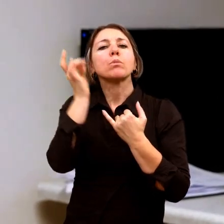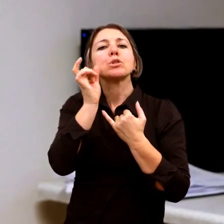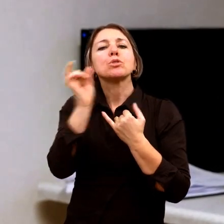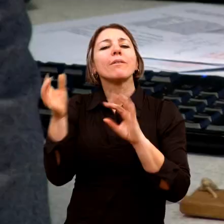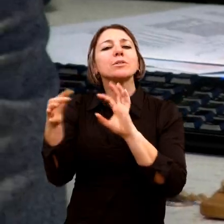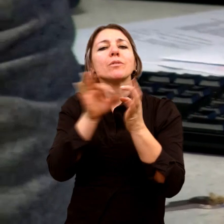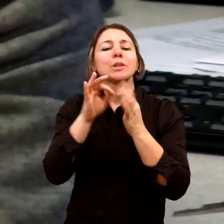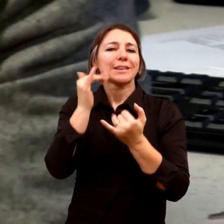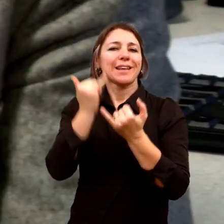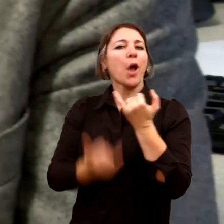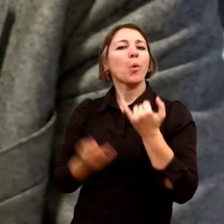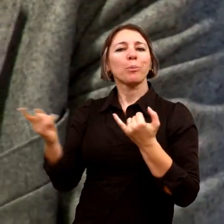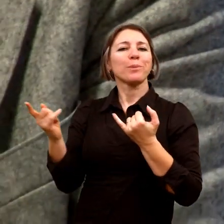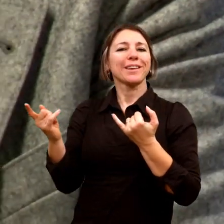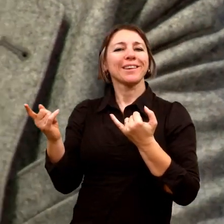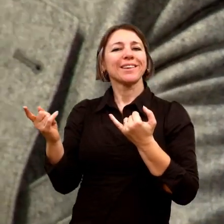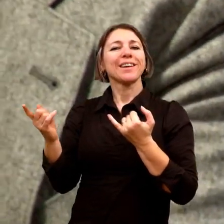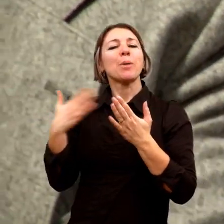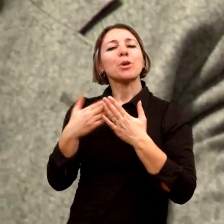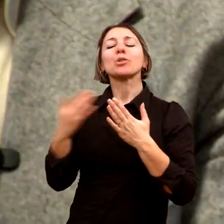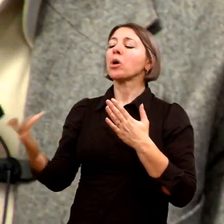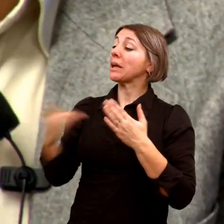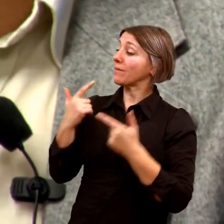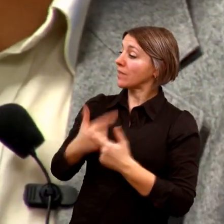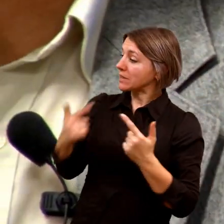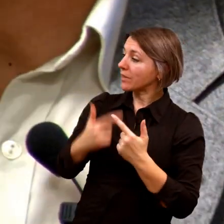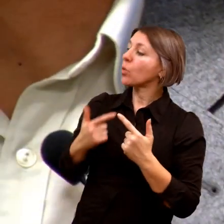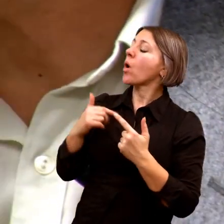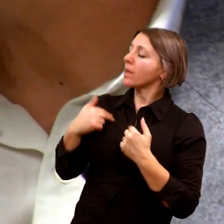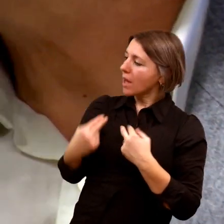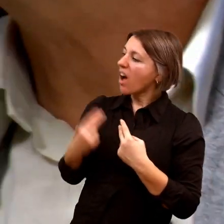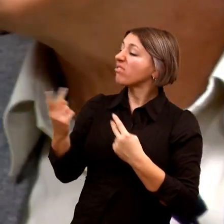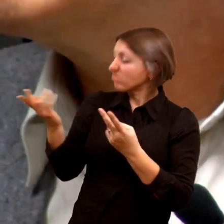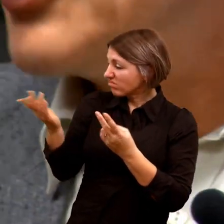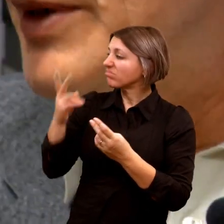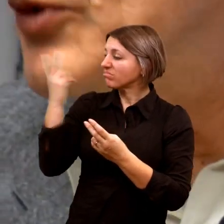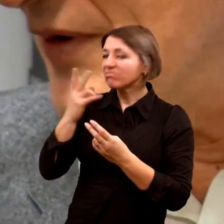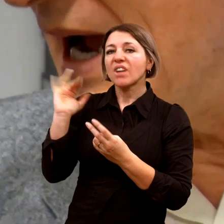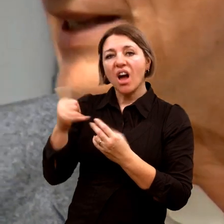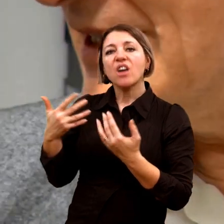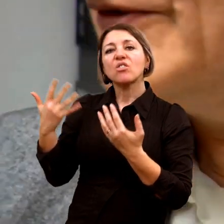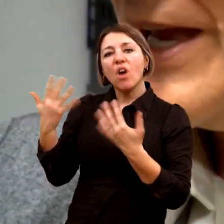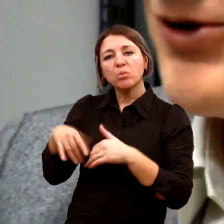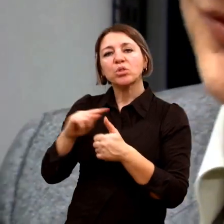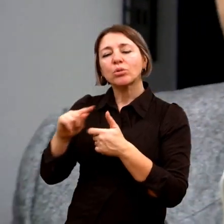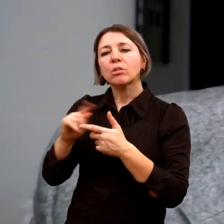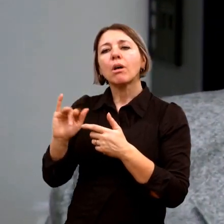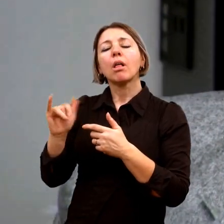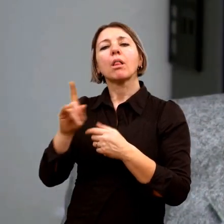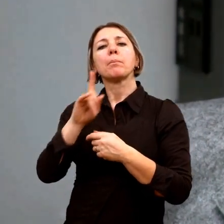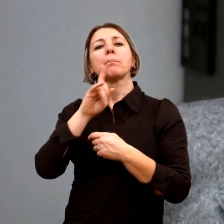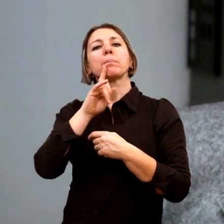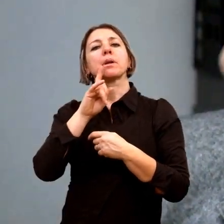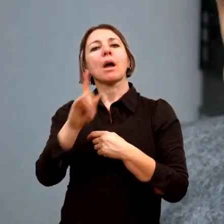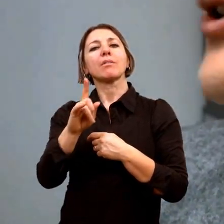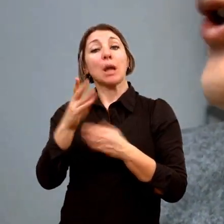těch souvislostí si neuvědomou. Oni mají dostatek odborných podkladů. toho jsme my, třeba bychom jim to vrátili v této podobě.